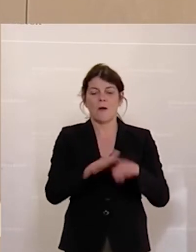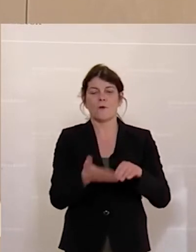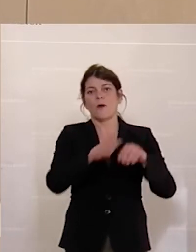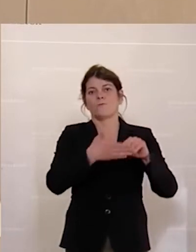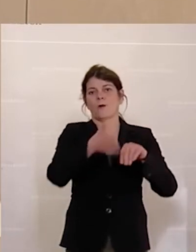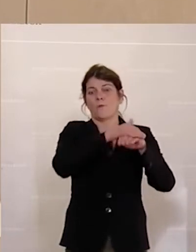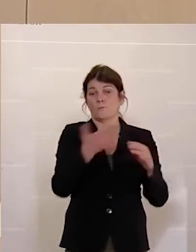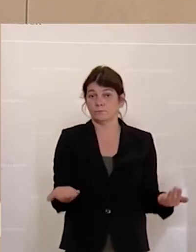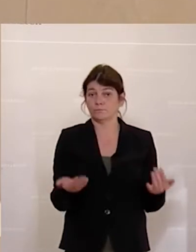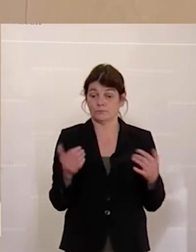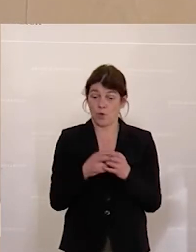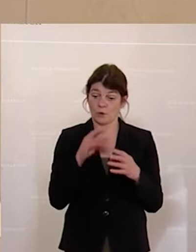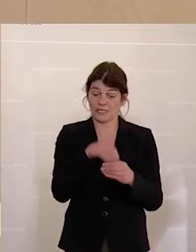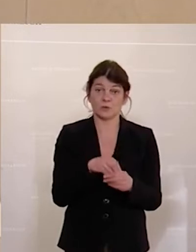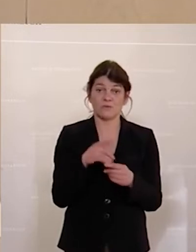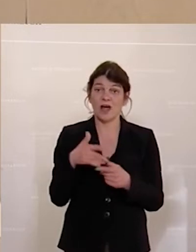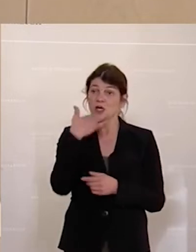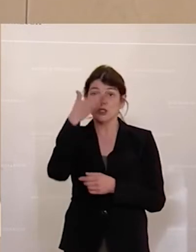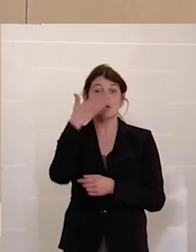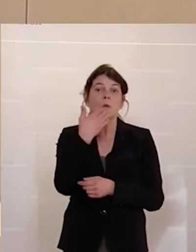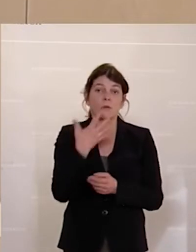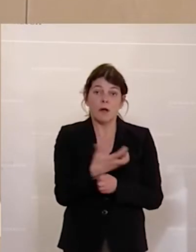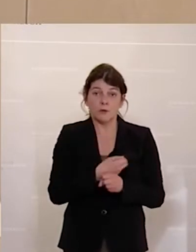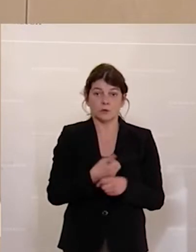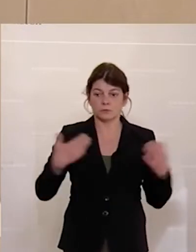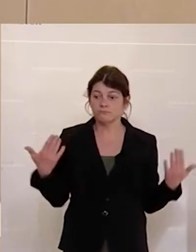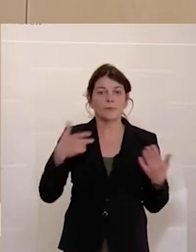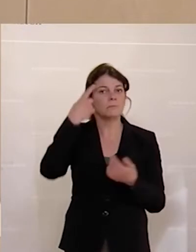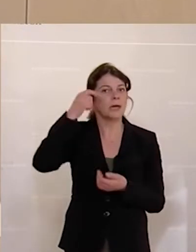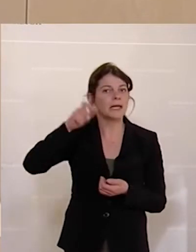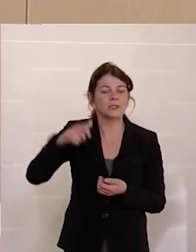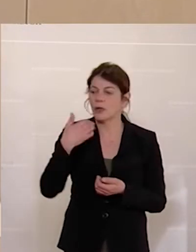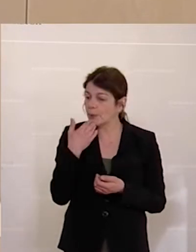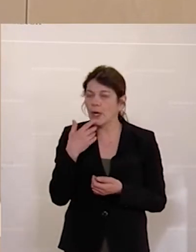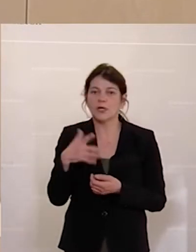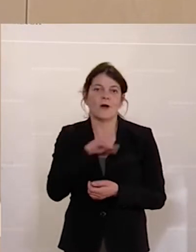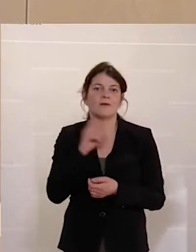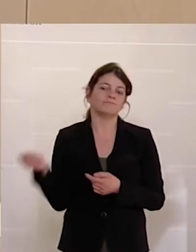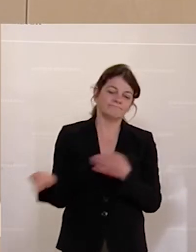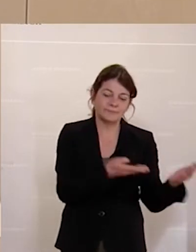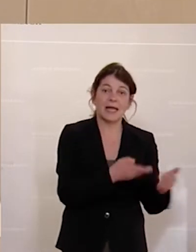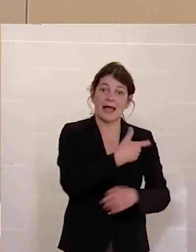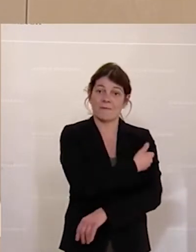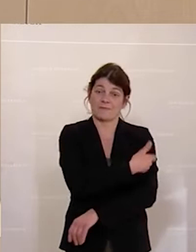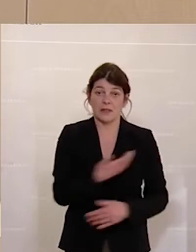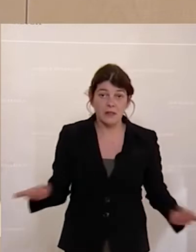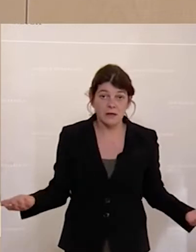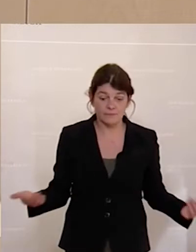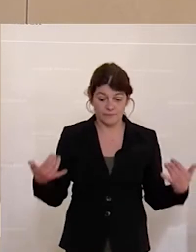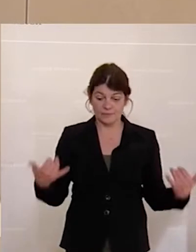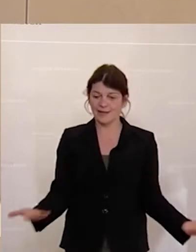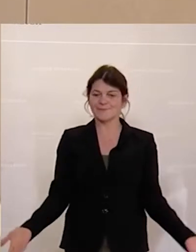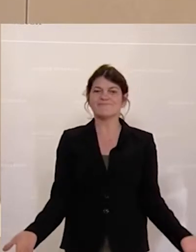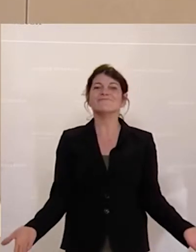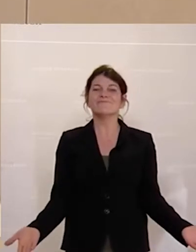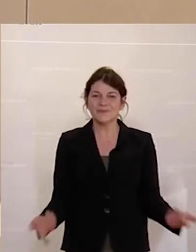dazu kommt, weil dieser Sommer wieder nicht genutzt wurde, weil die Menschen wieder nicht zum Impfen gebracht worden sind, jetzt haben wir die